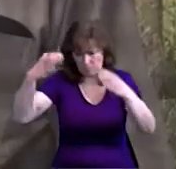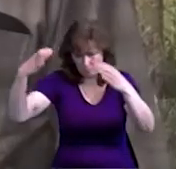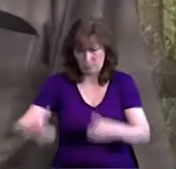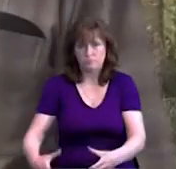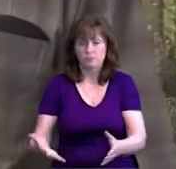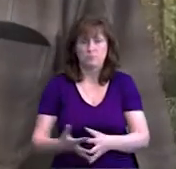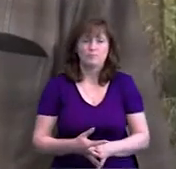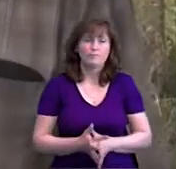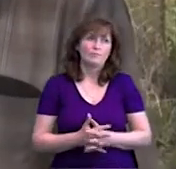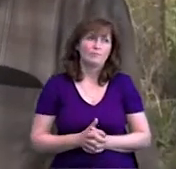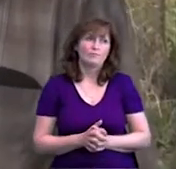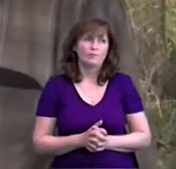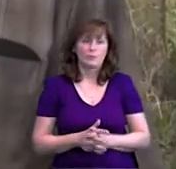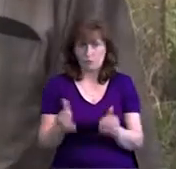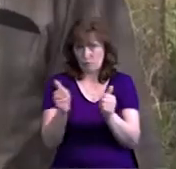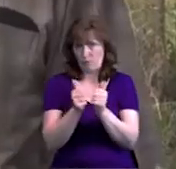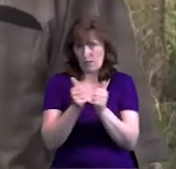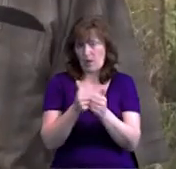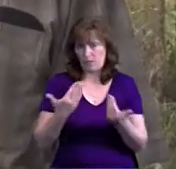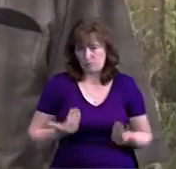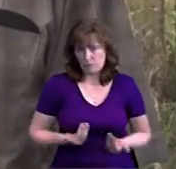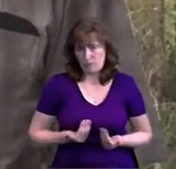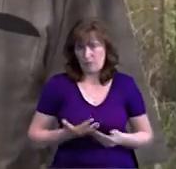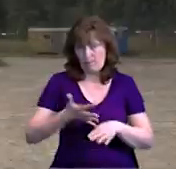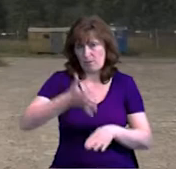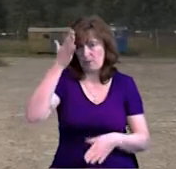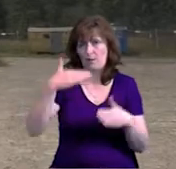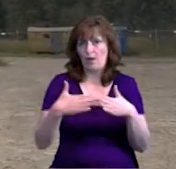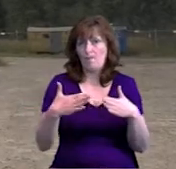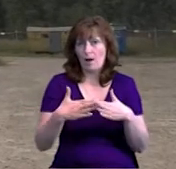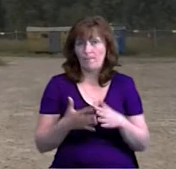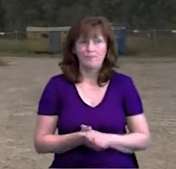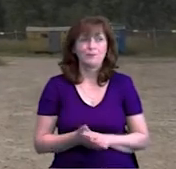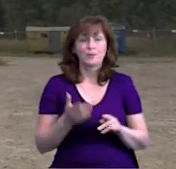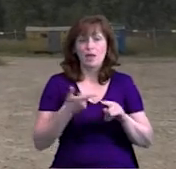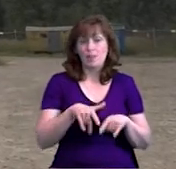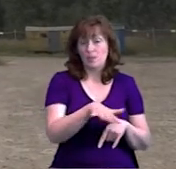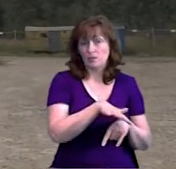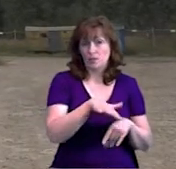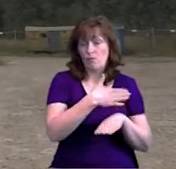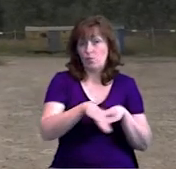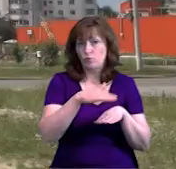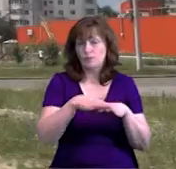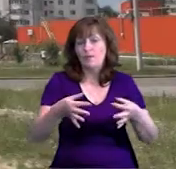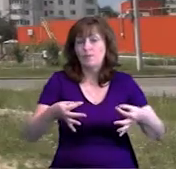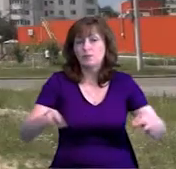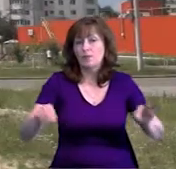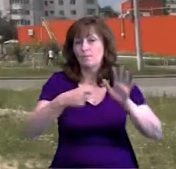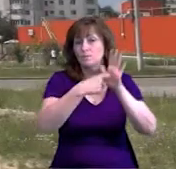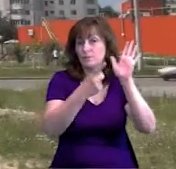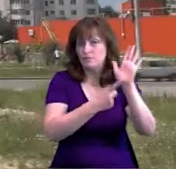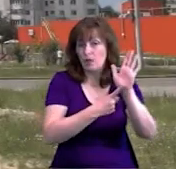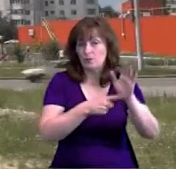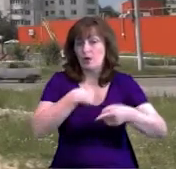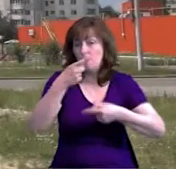дії. Це отаке в рідному домі, отакі роблять дива. Ця ділянка знаходиться на вулиці Незалежності 16 через дорогу,